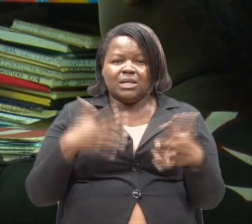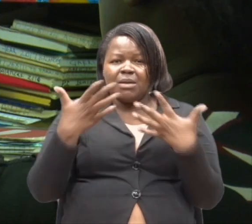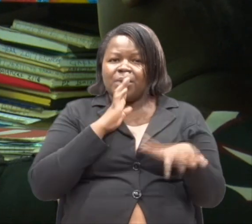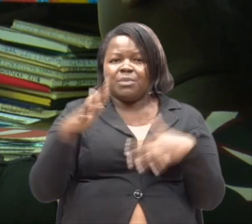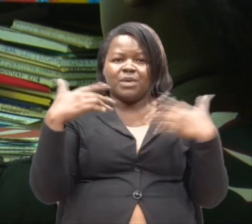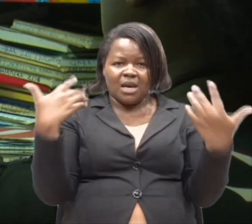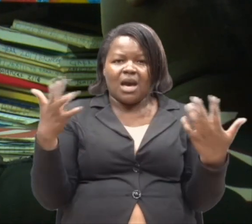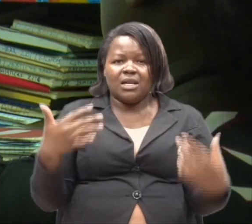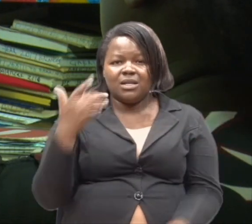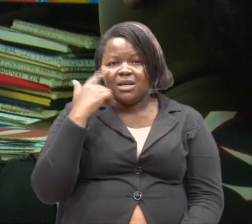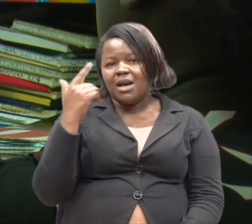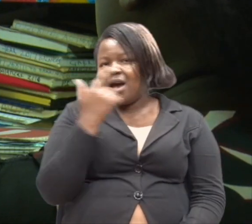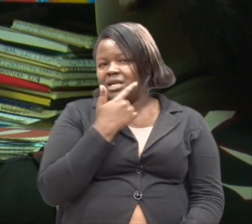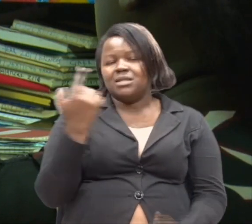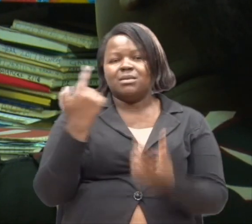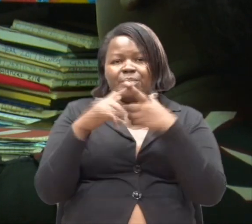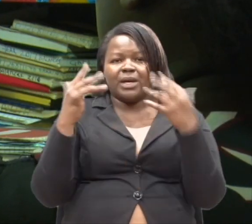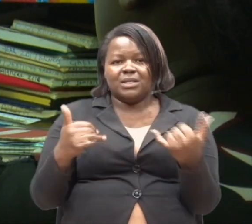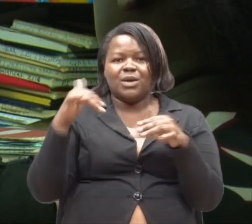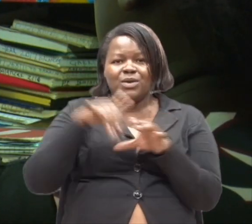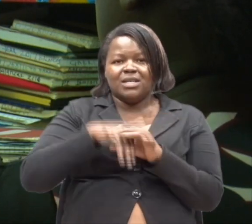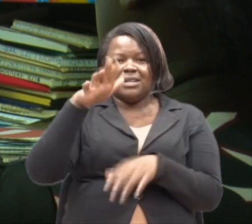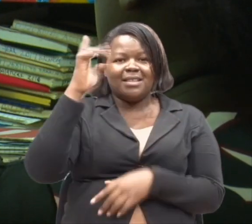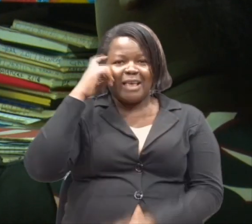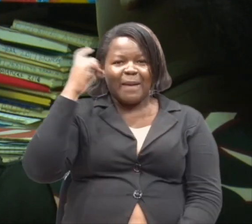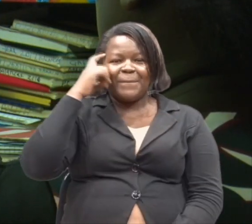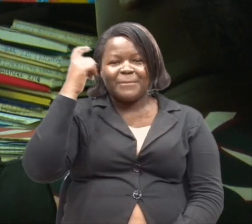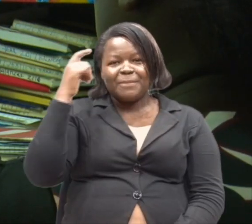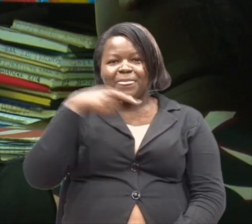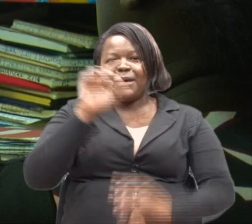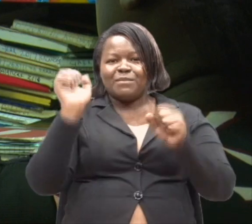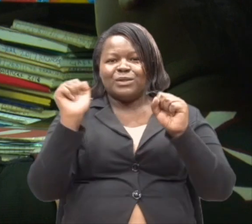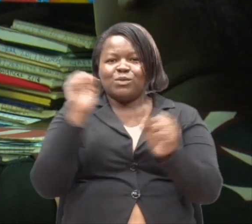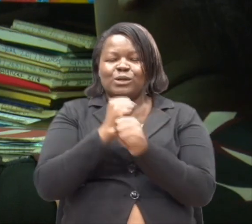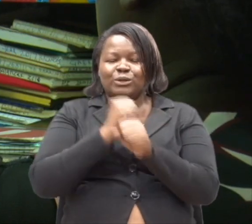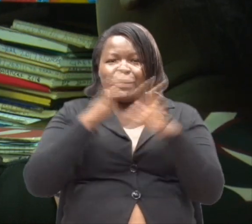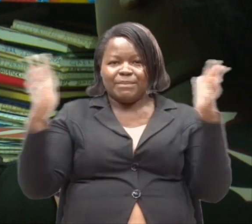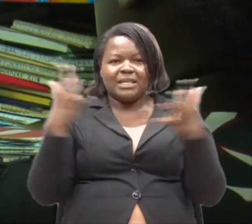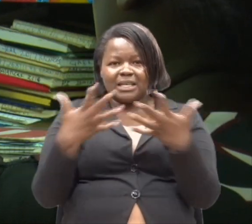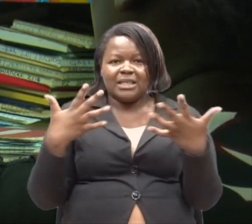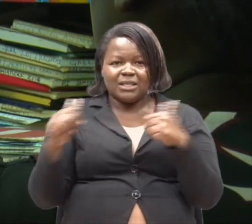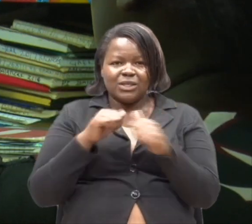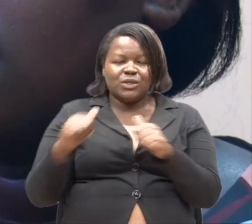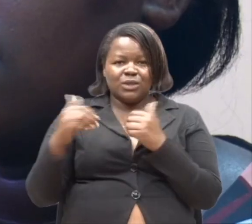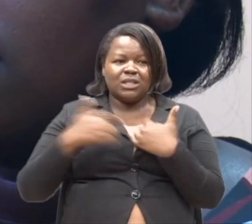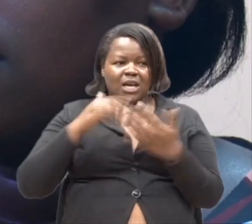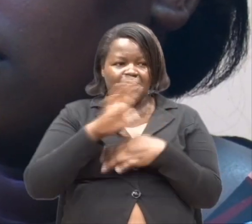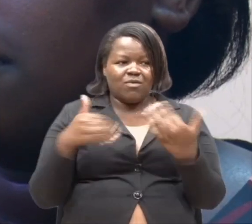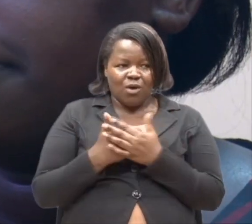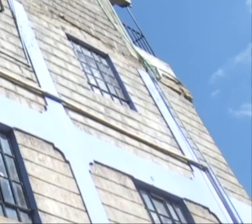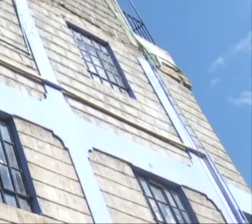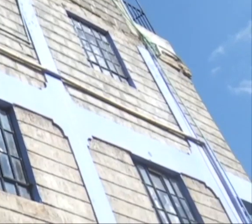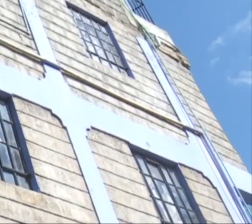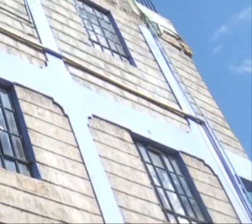mikono ama macho. Lakini akili zao ziko vizuri na wanaweza wakafanya maku kushinda wale ambao wanavyungo vyao